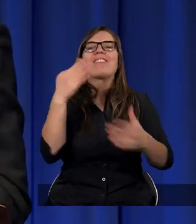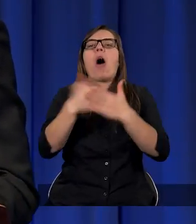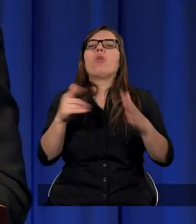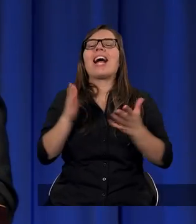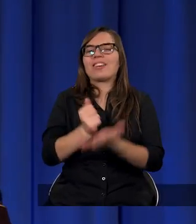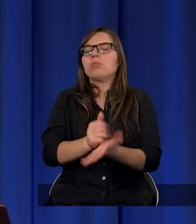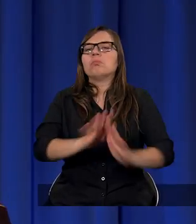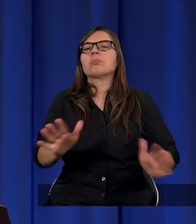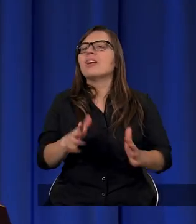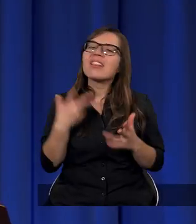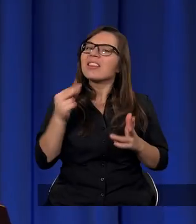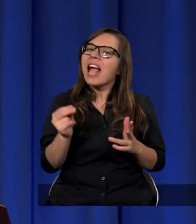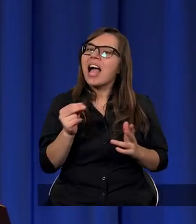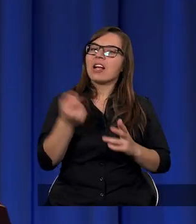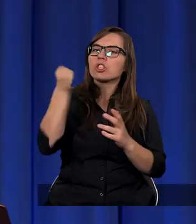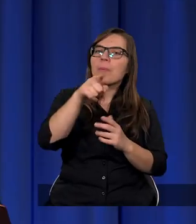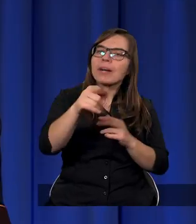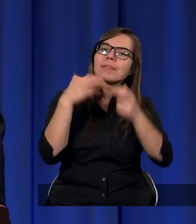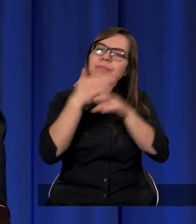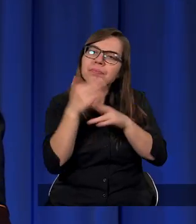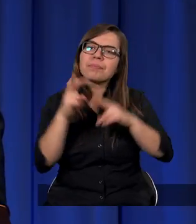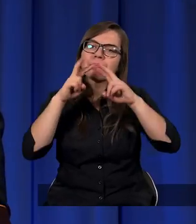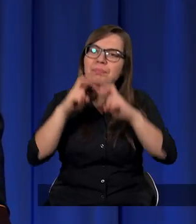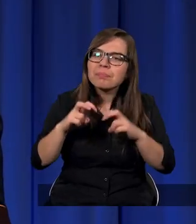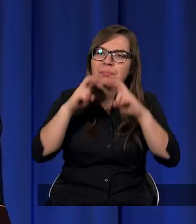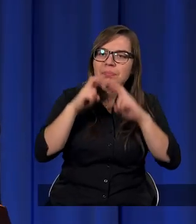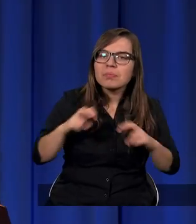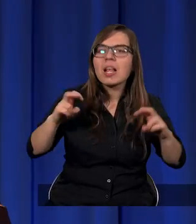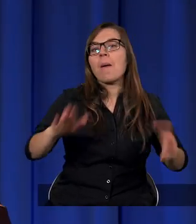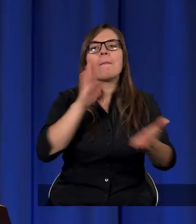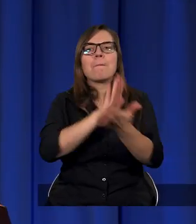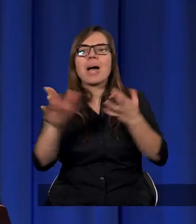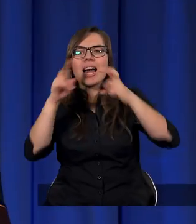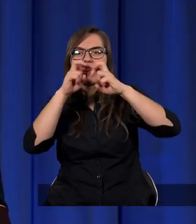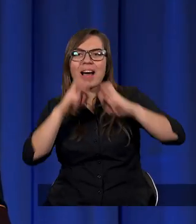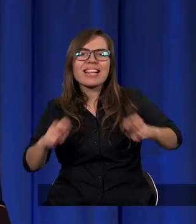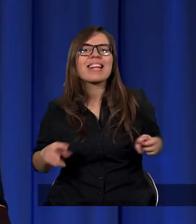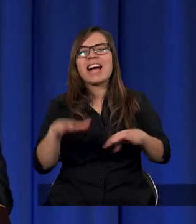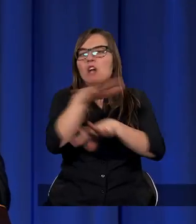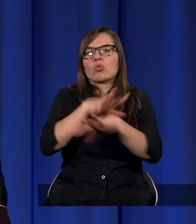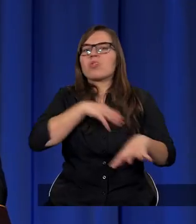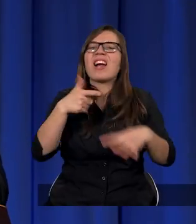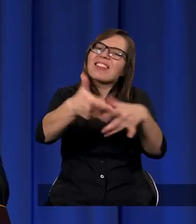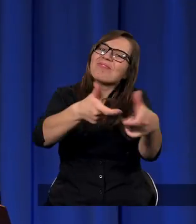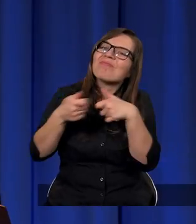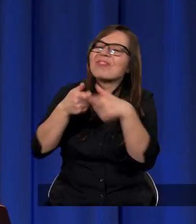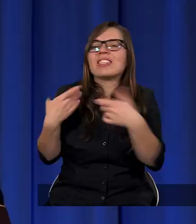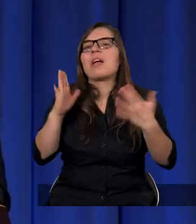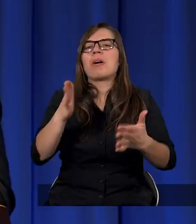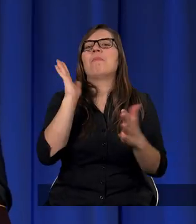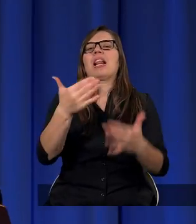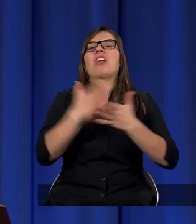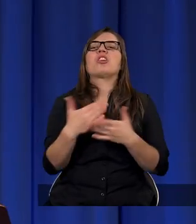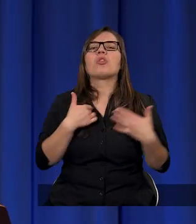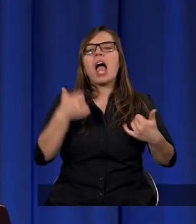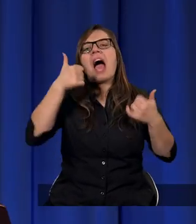Ja powinienem stale badać, dlatego, że bez badania Duch Święty nie może mnie dalej pociągnąć. Będę tak cały czas w jednym miejscu